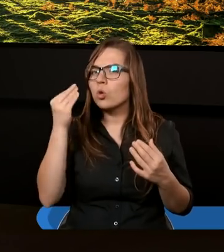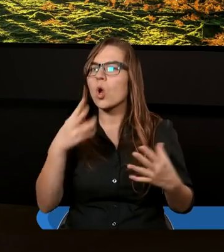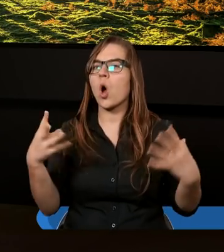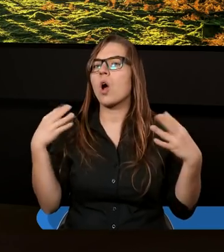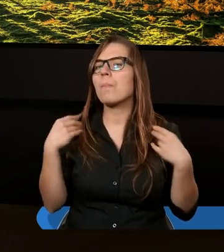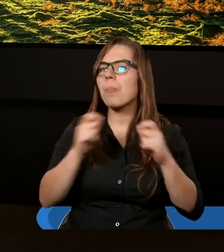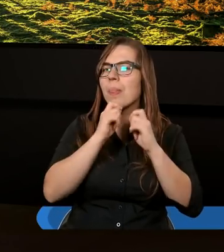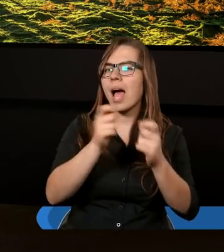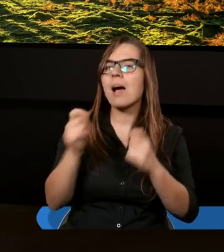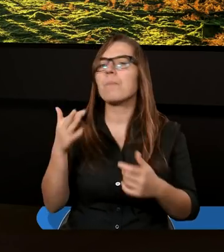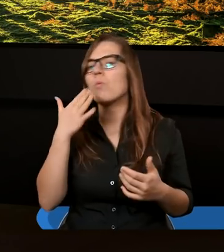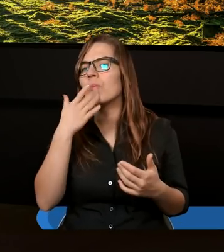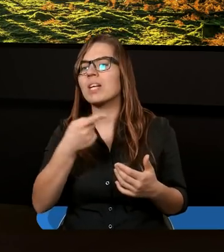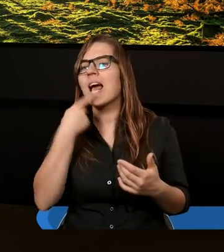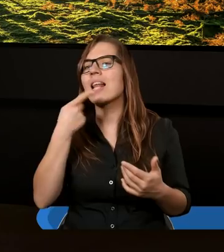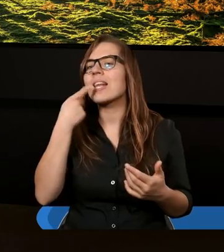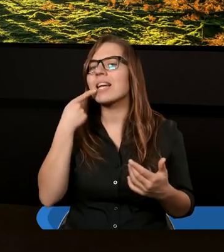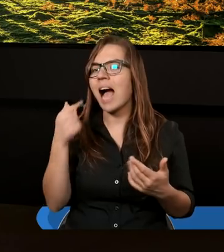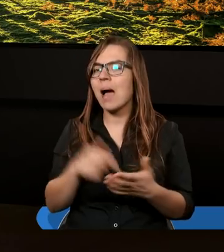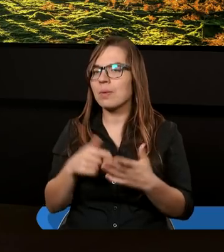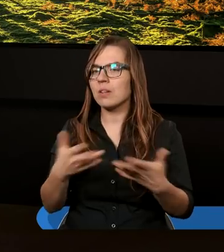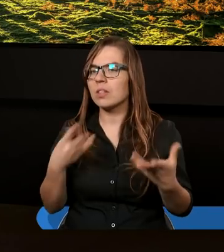otrzymują dar mówienia językami.